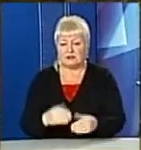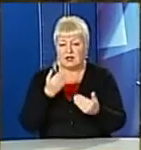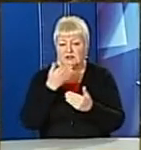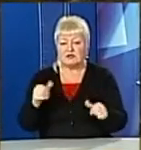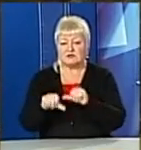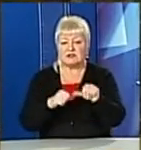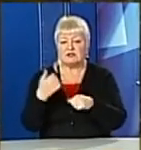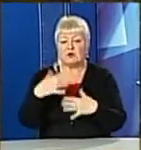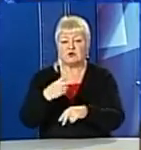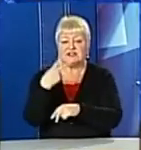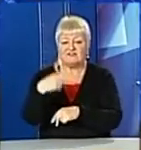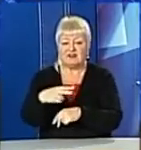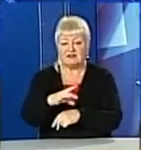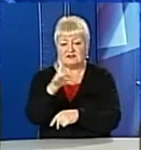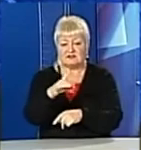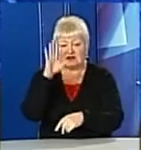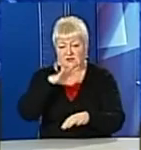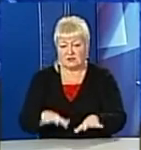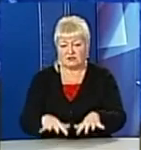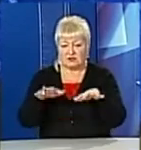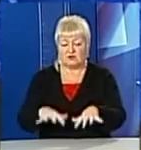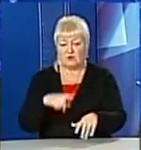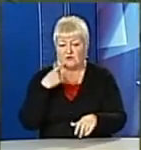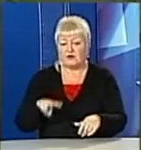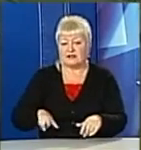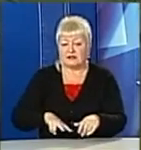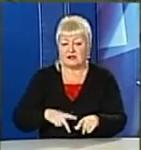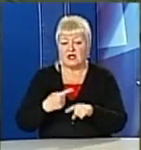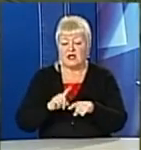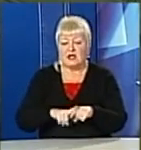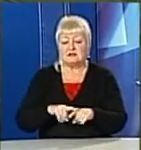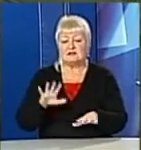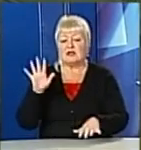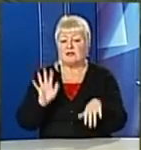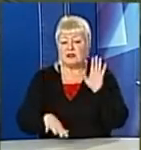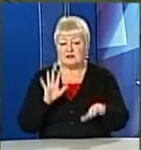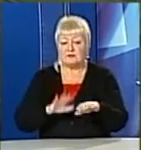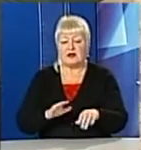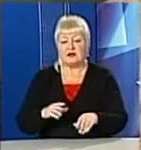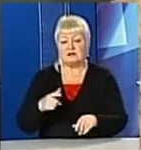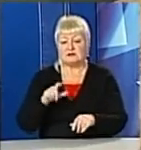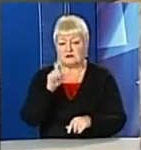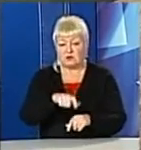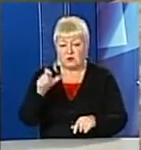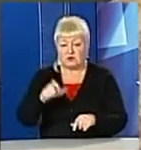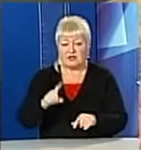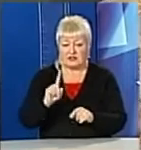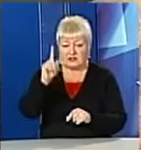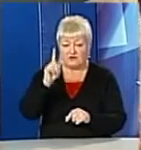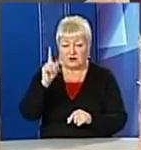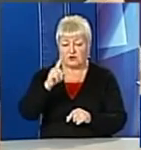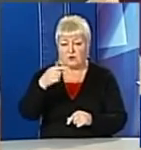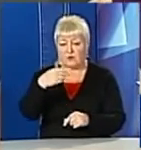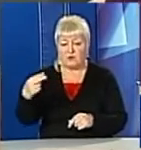роки це вже 20-те затоплення, каже директорка музею. Основна причина – недбалість мешканців квартир на верхньому поверсі. Саме ці два зали